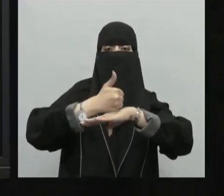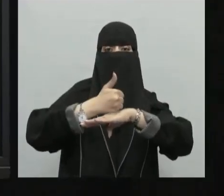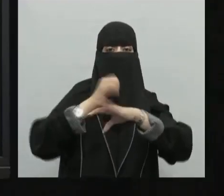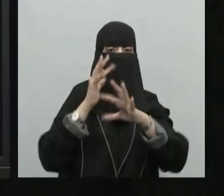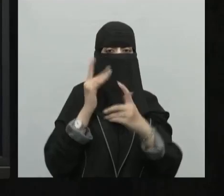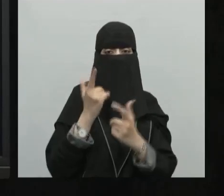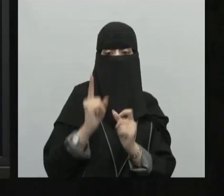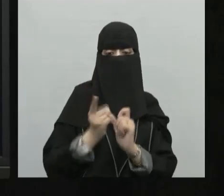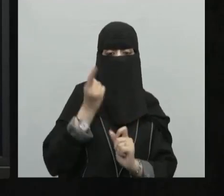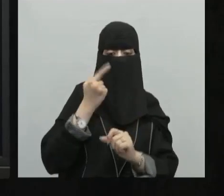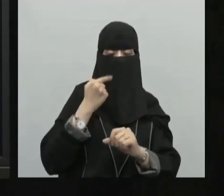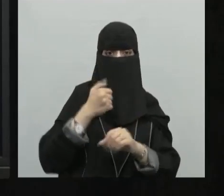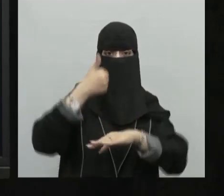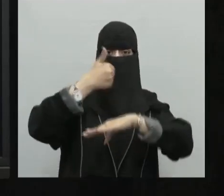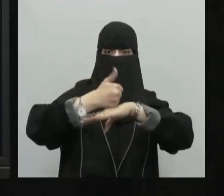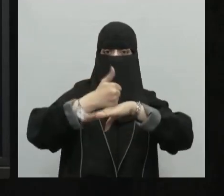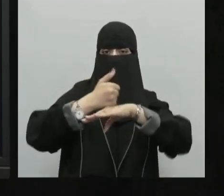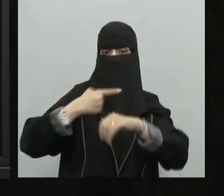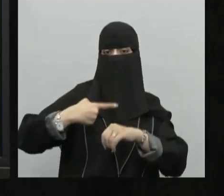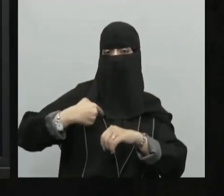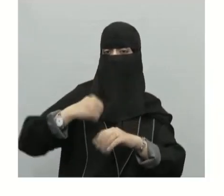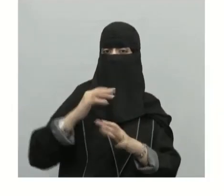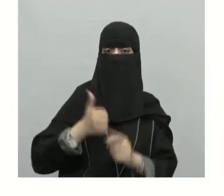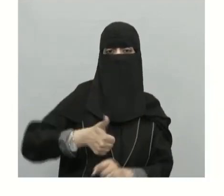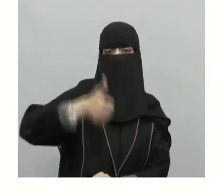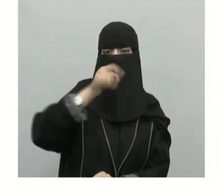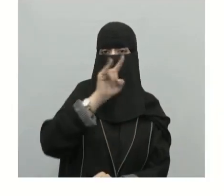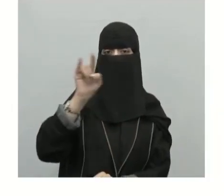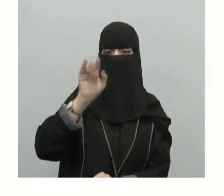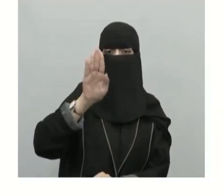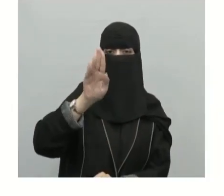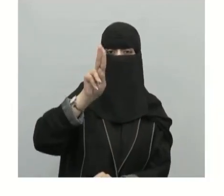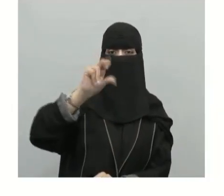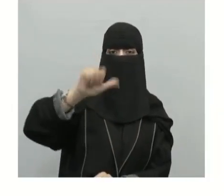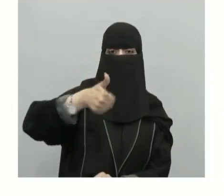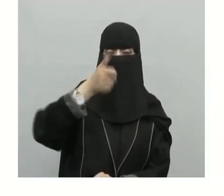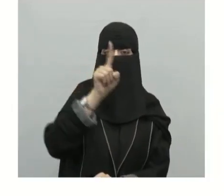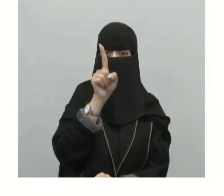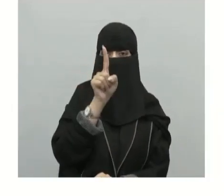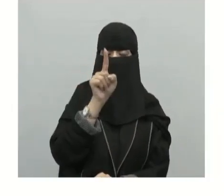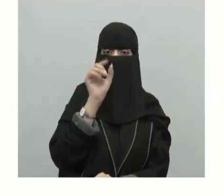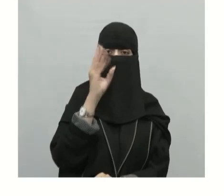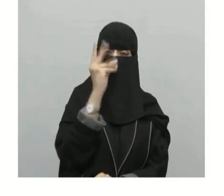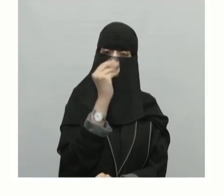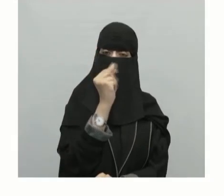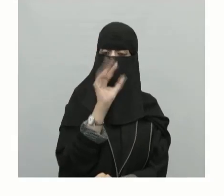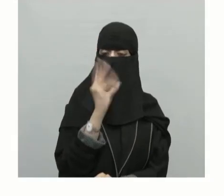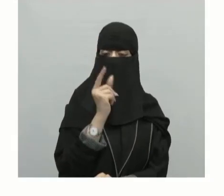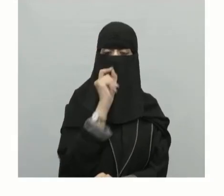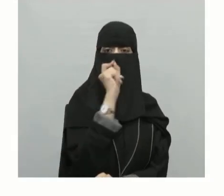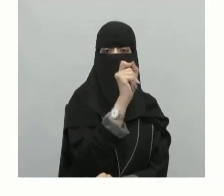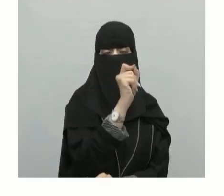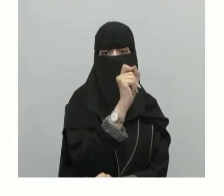كما ذكرنا لكم هي دائرة الاستواء ودرجتها ماذا أبناء وابنات الطلاب درجتها صفر